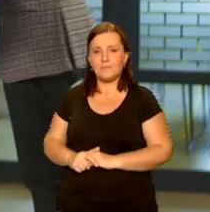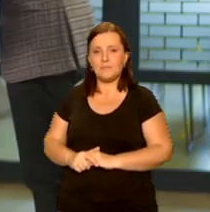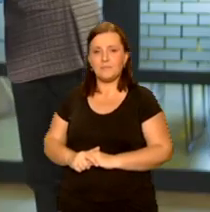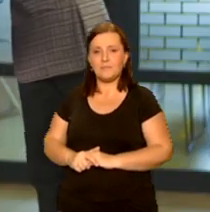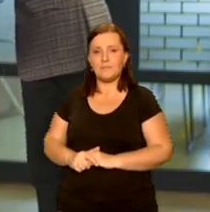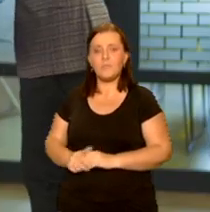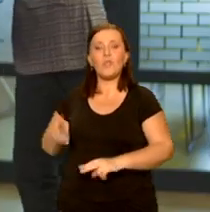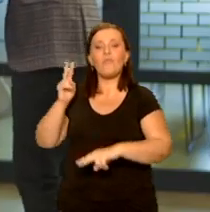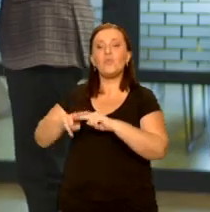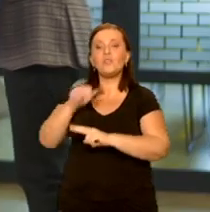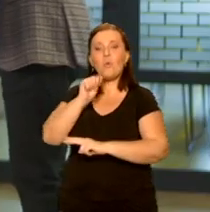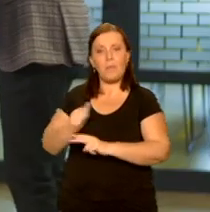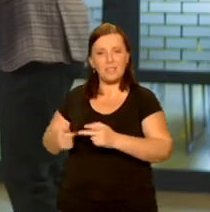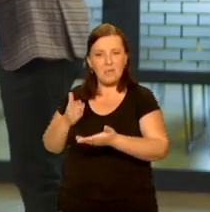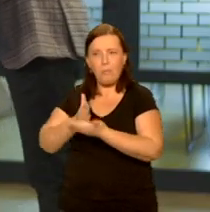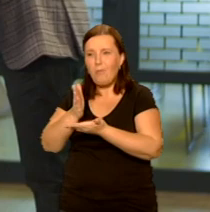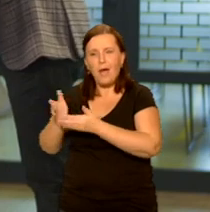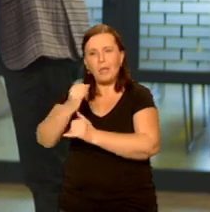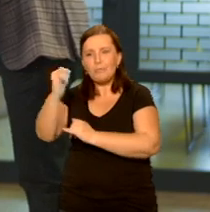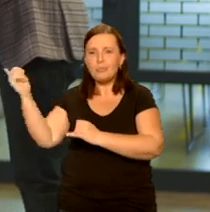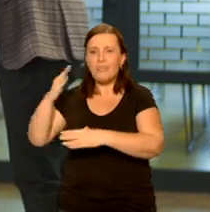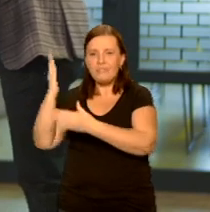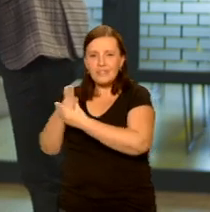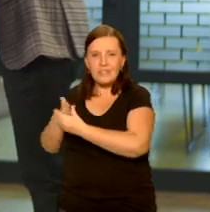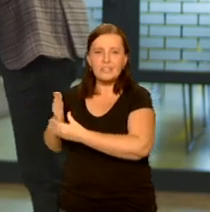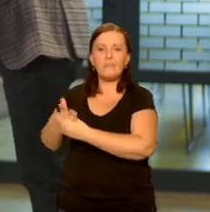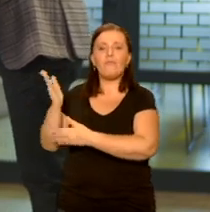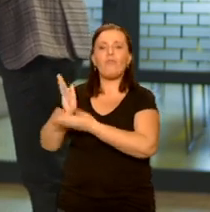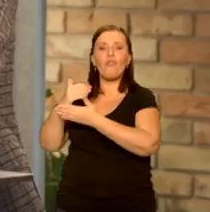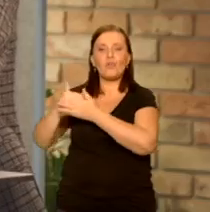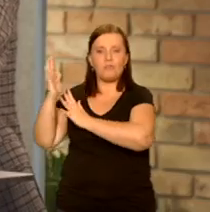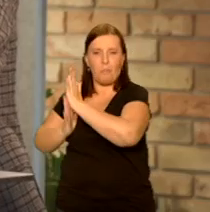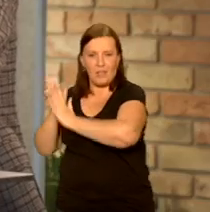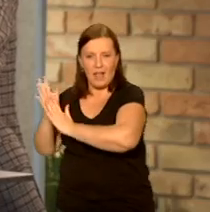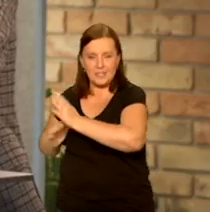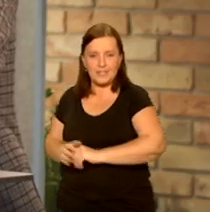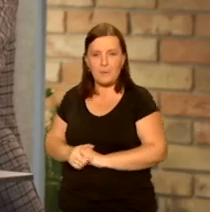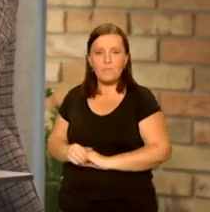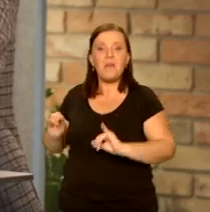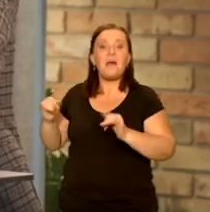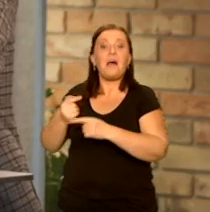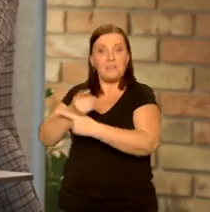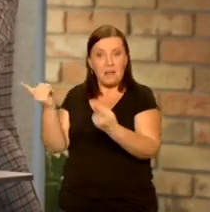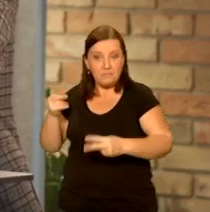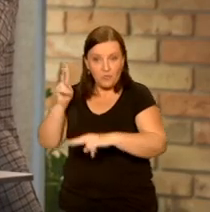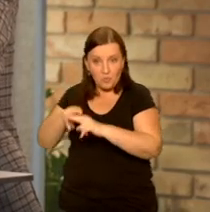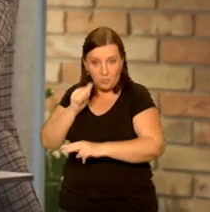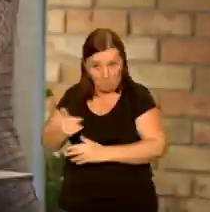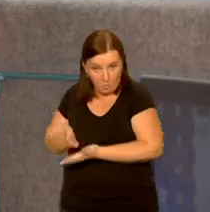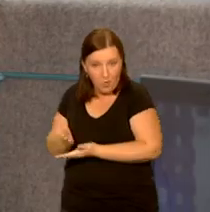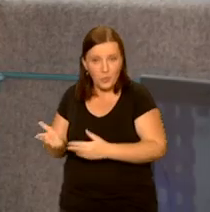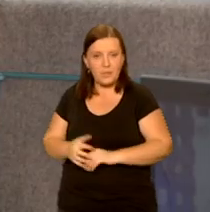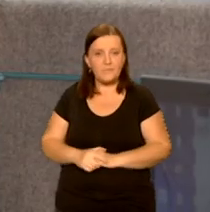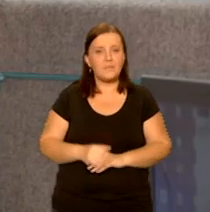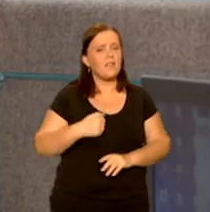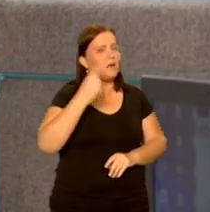Fundusze europejskie pomagają wielu przedsiębiorcom z województwa podlaskiego. Jak w Waszym przypadku pomogły fundusze europejskie?